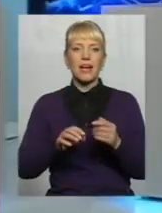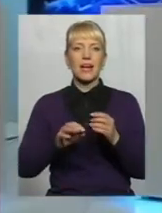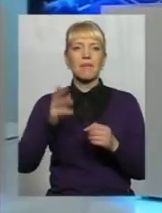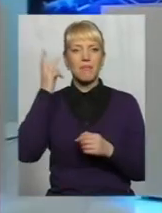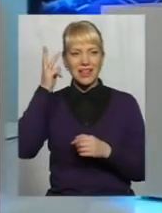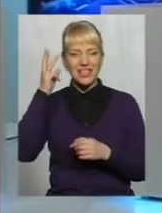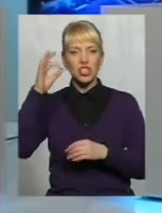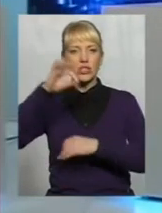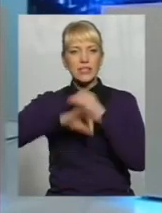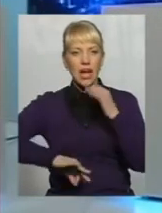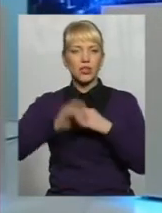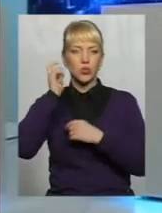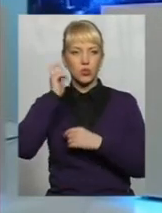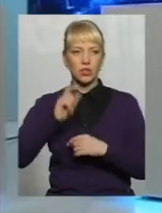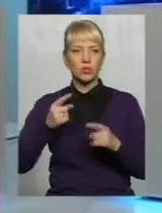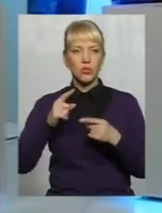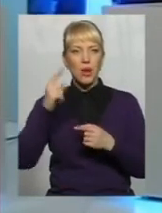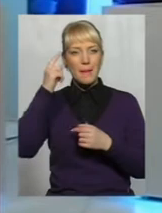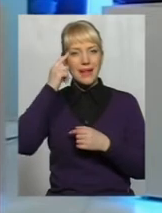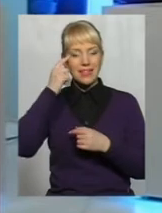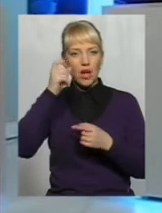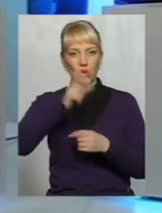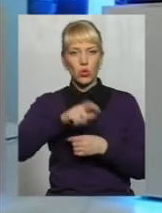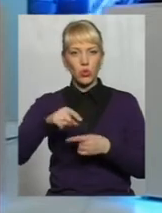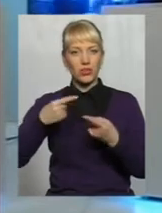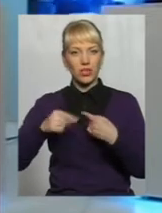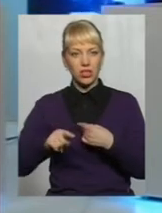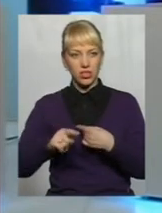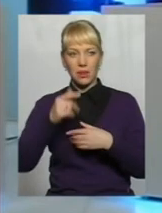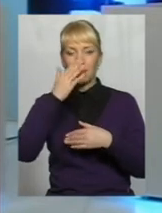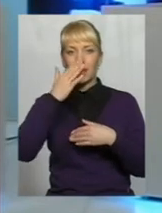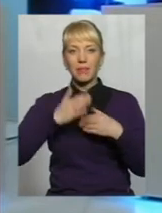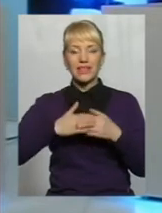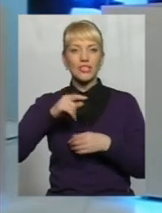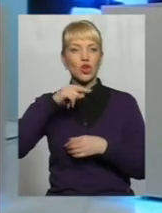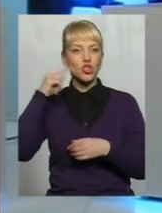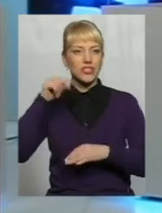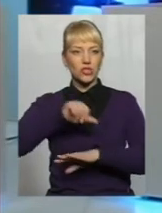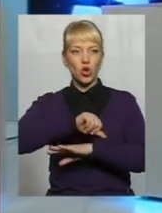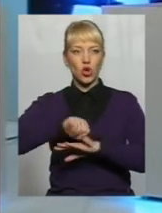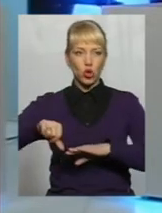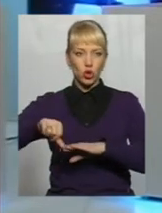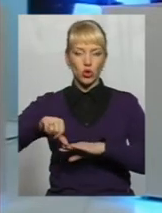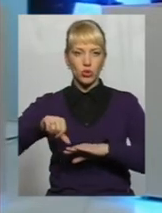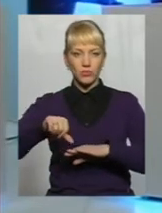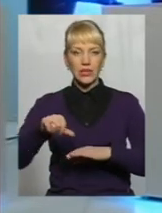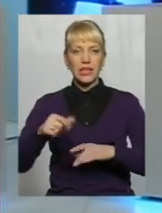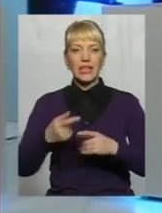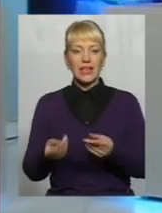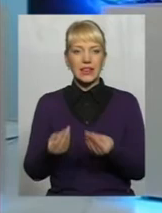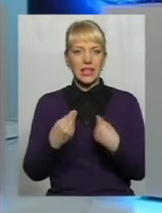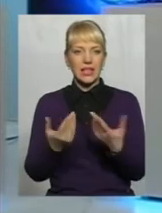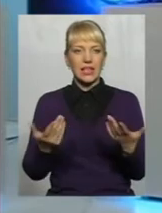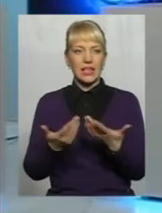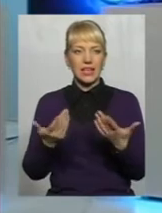Бо трішки ментально люди інші Близькість російського кордону Надає якийсь